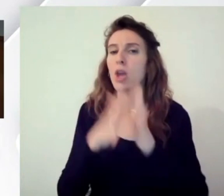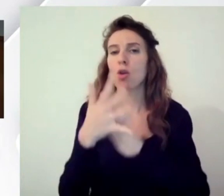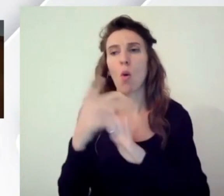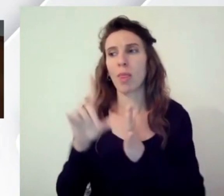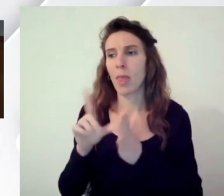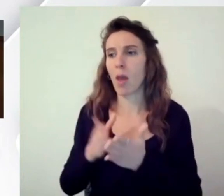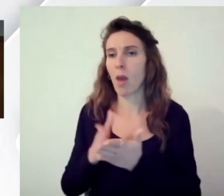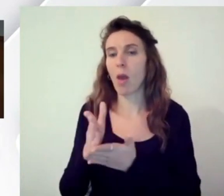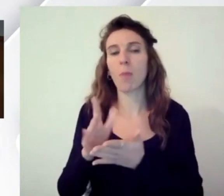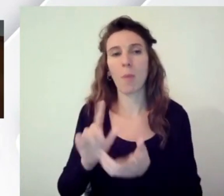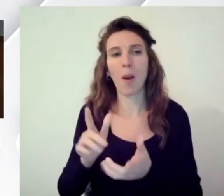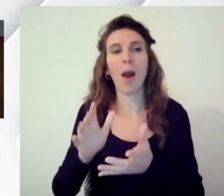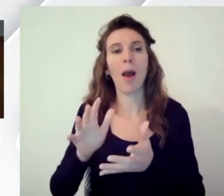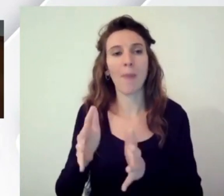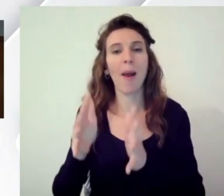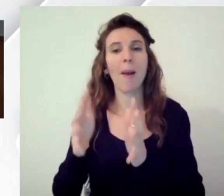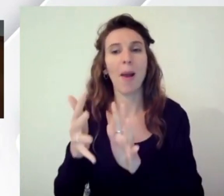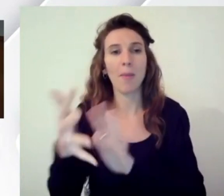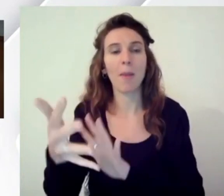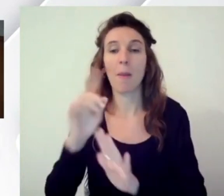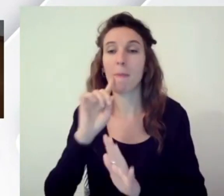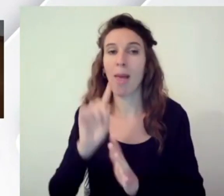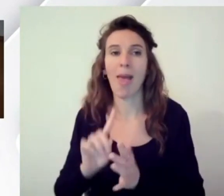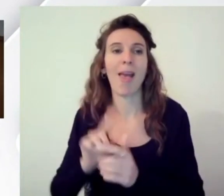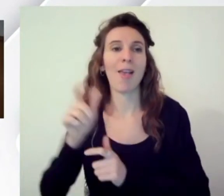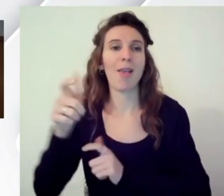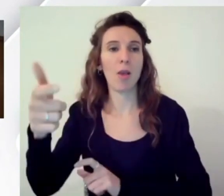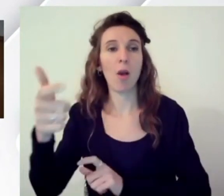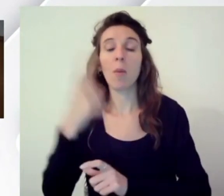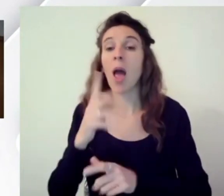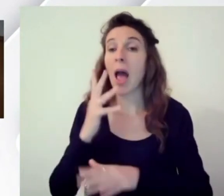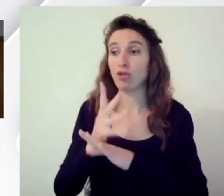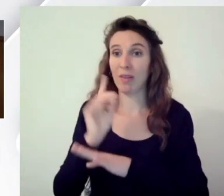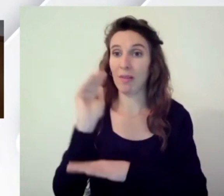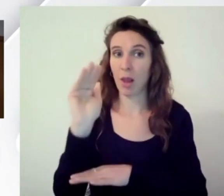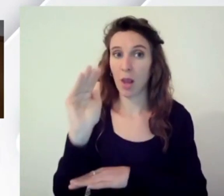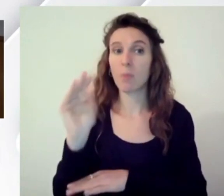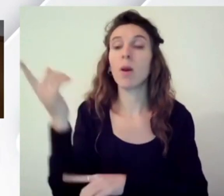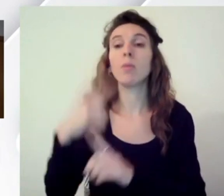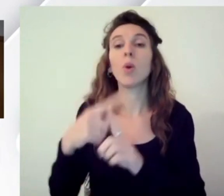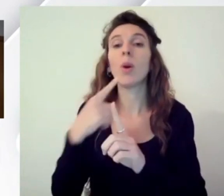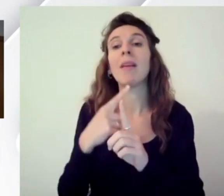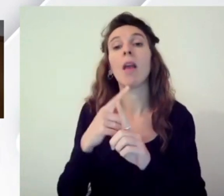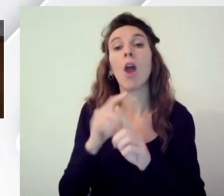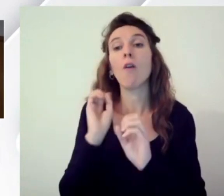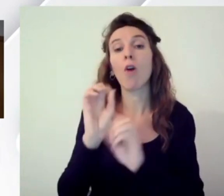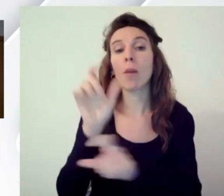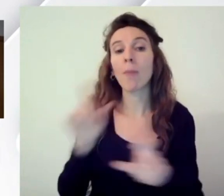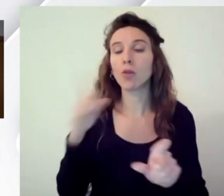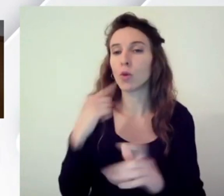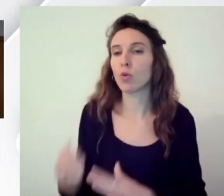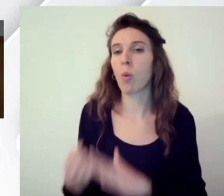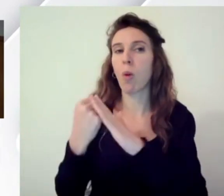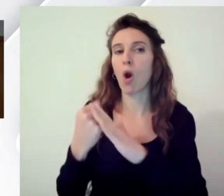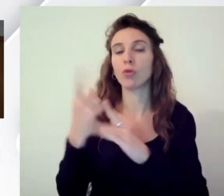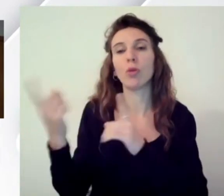tempo sempre di più saranno accessibili e supporteranno anche i formatori negli learning le